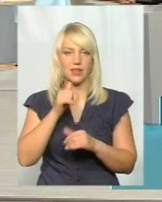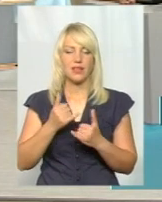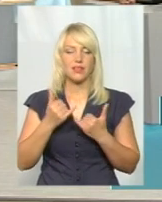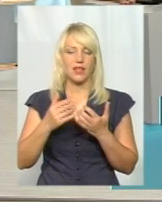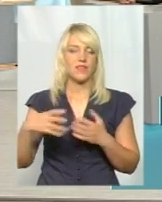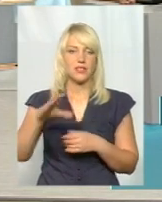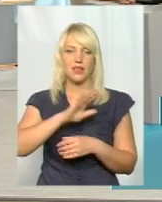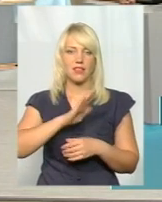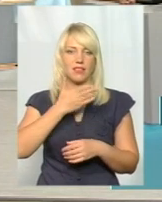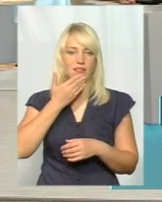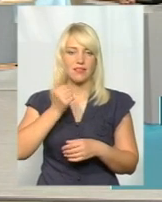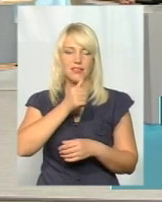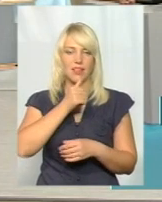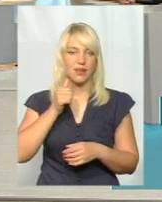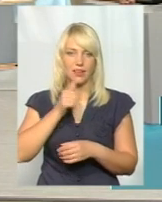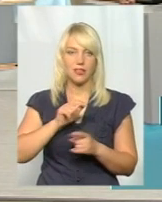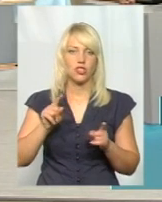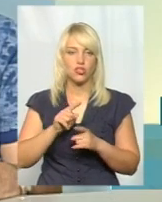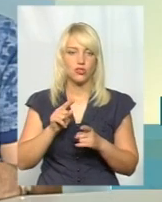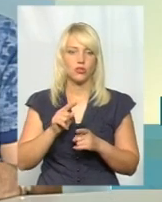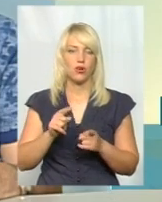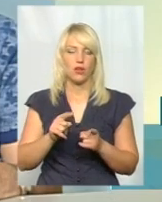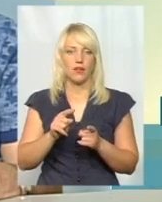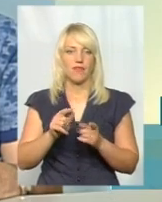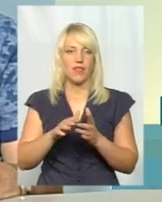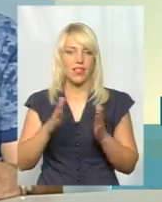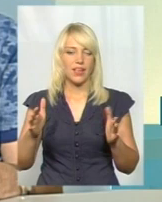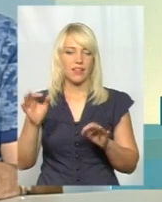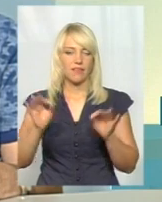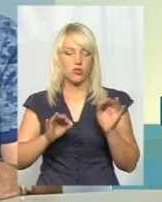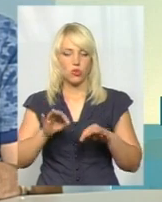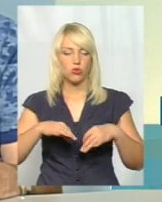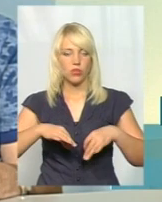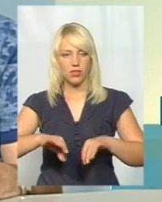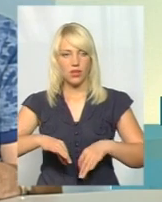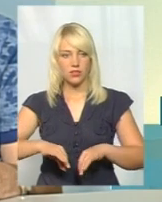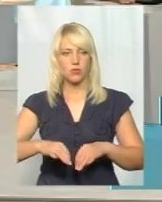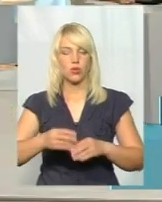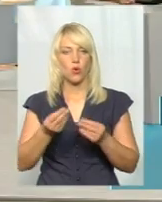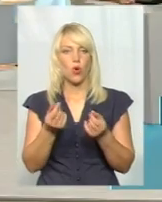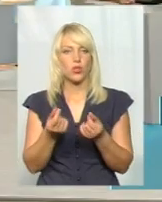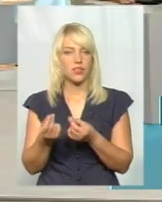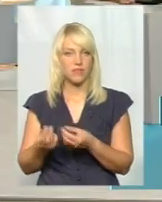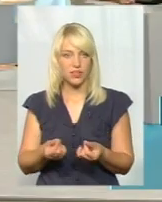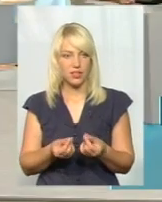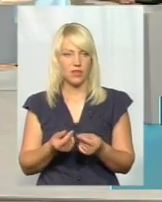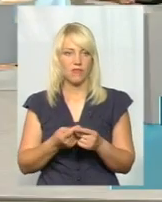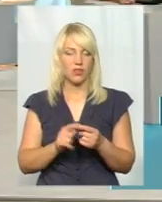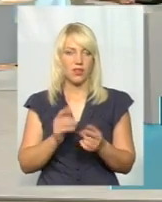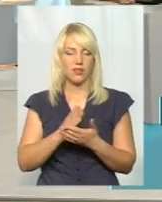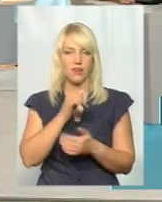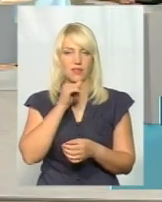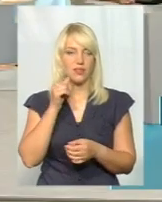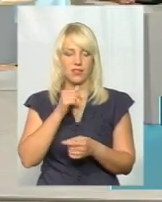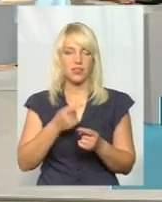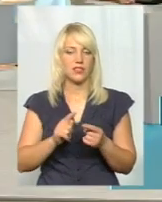дуже великий відсоток транспорту, готівки, вона є в тіні, з неї